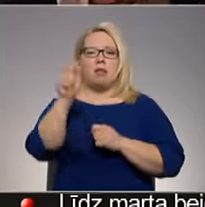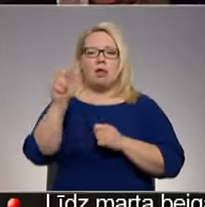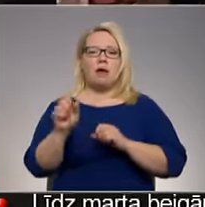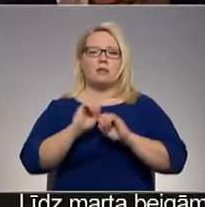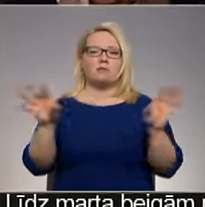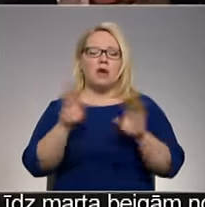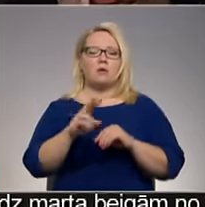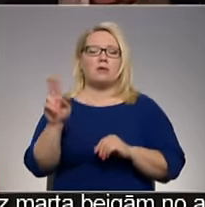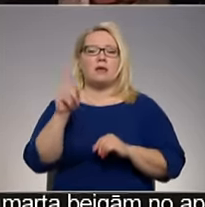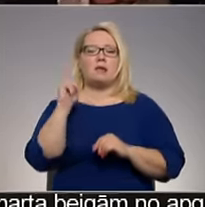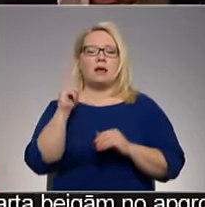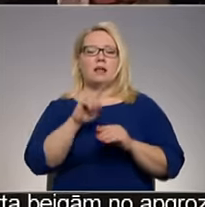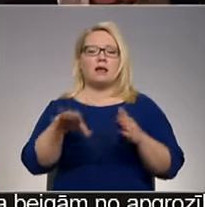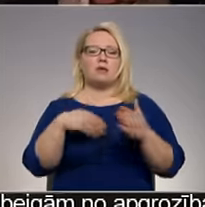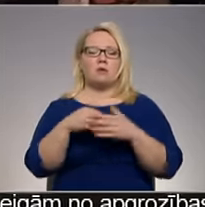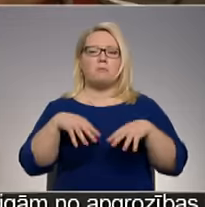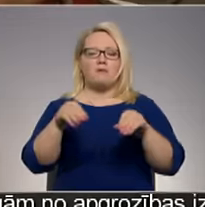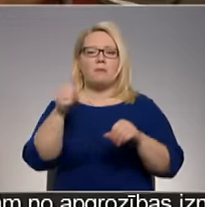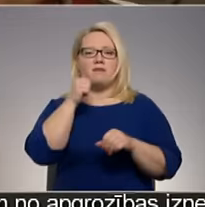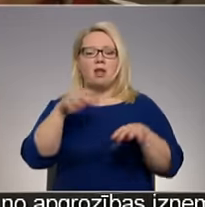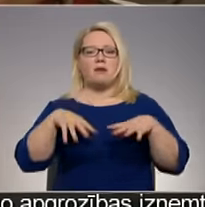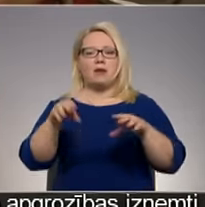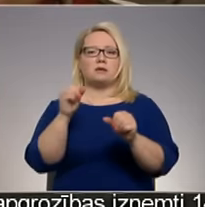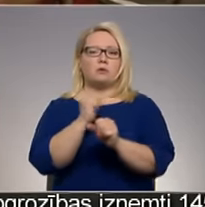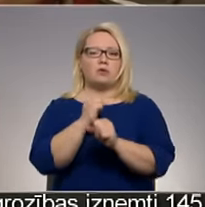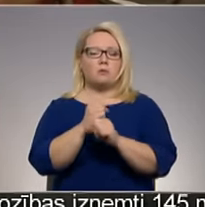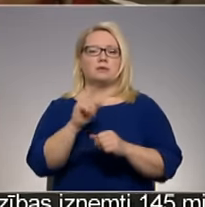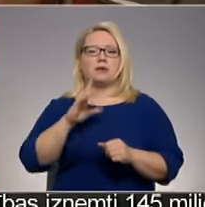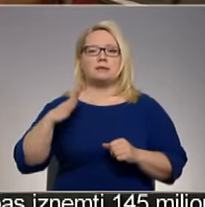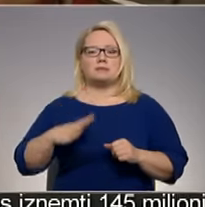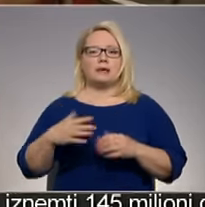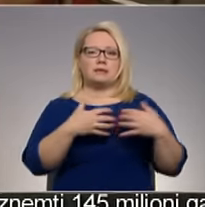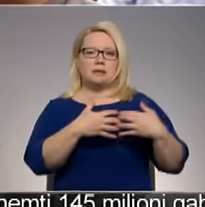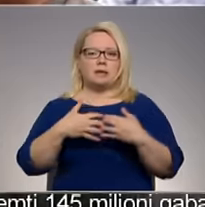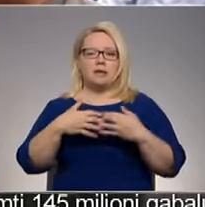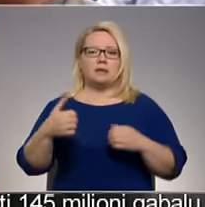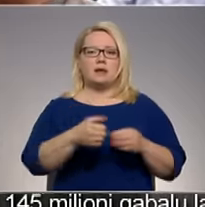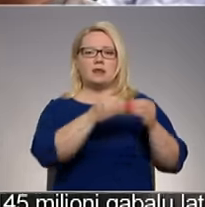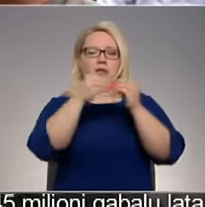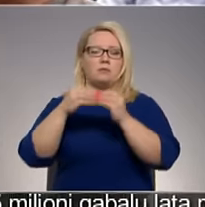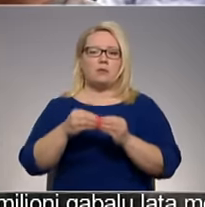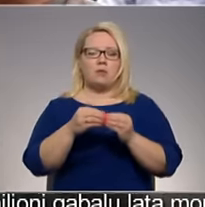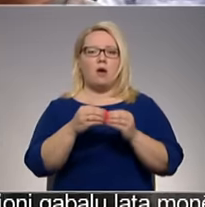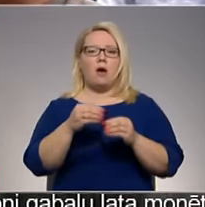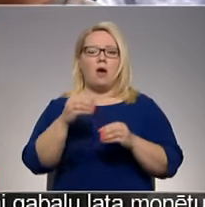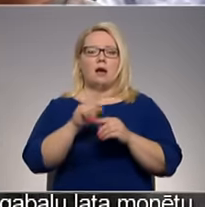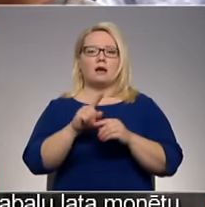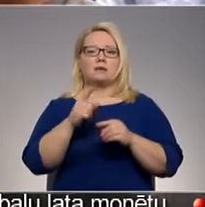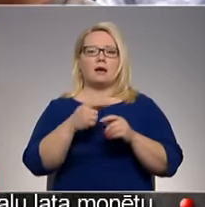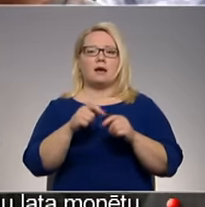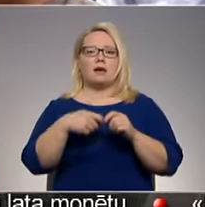ne tikai līdz šim paveikto, bet arī vēl darāmos darbus norādot, ka ir spiests cīnīties ar gadu desmitiem ielēsto slimību